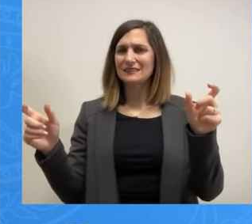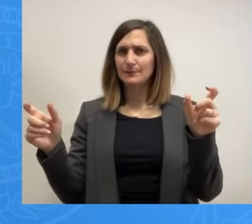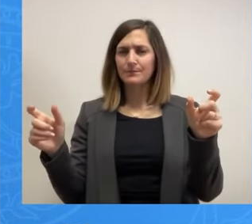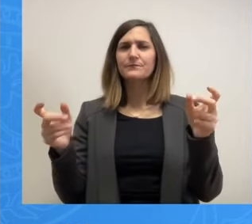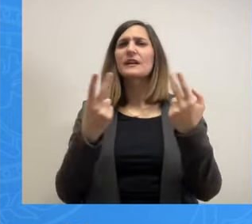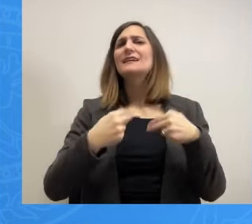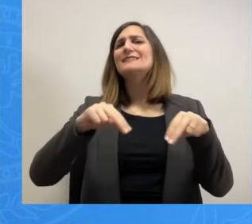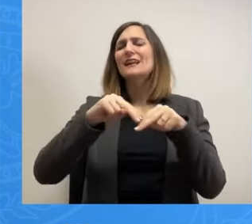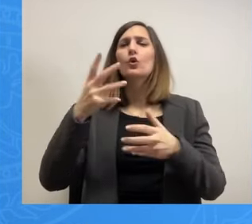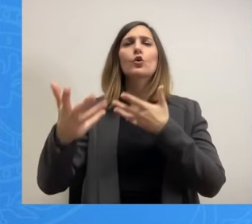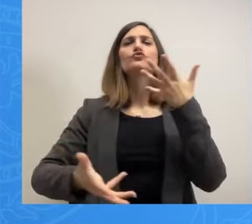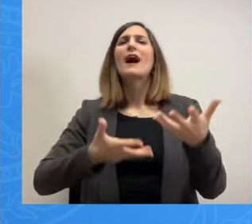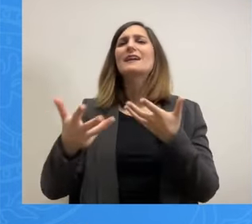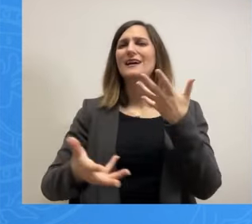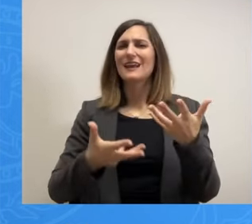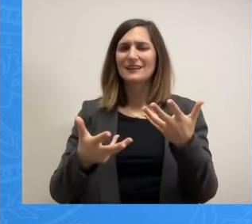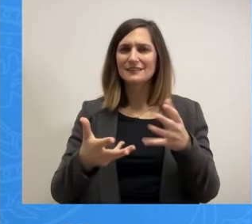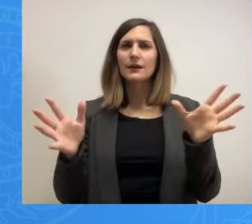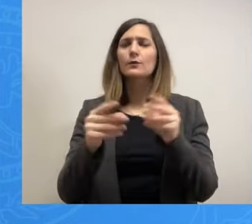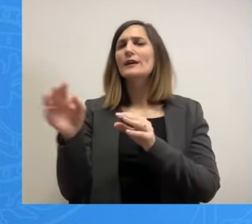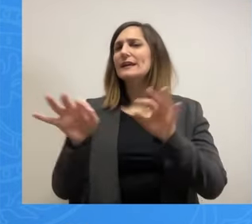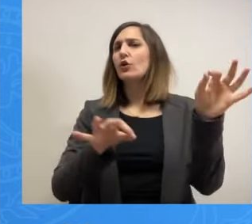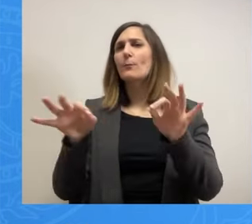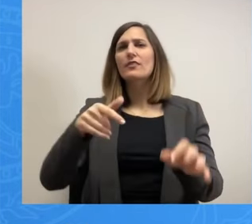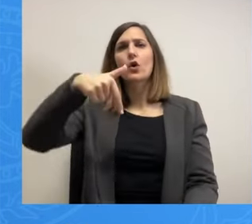Αναγέννηση των Σεπολίων για το Οικόπεδο Βότρης.